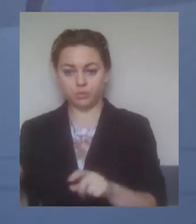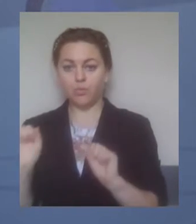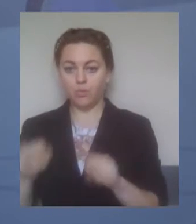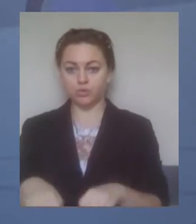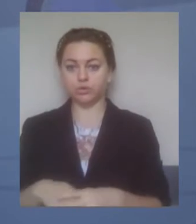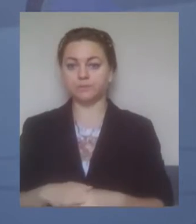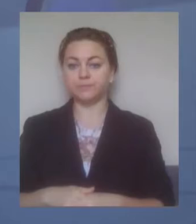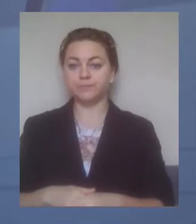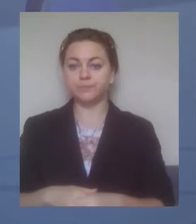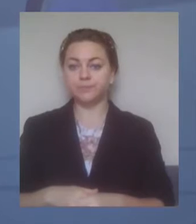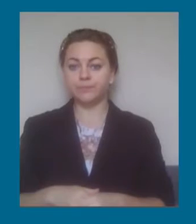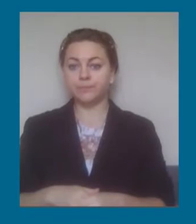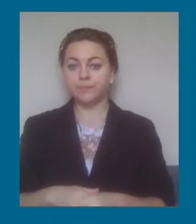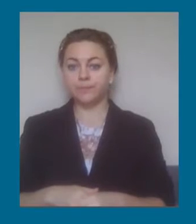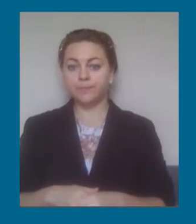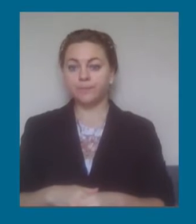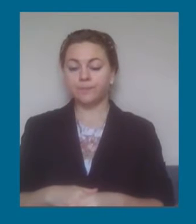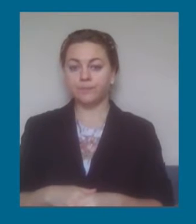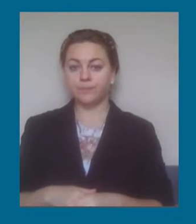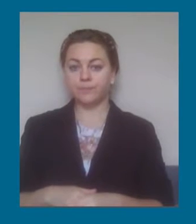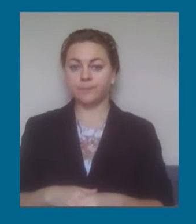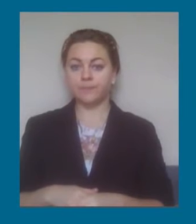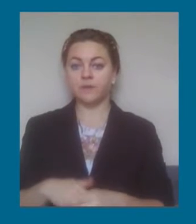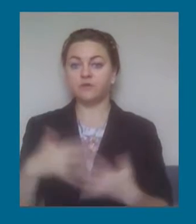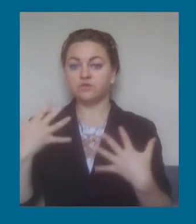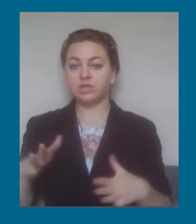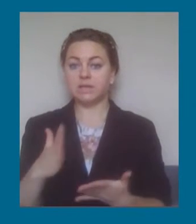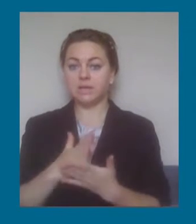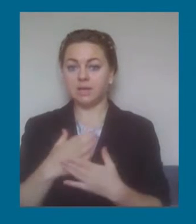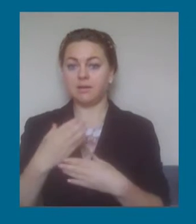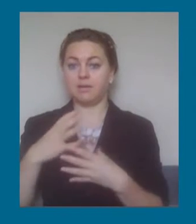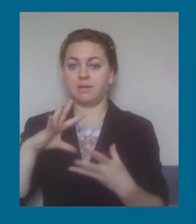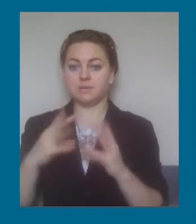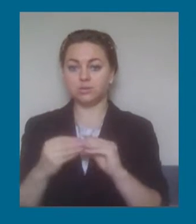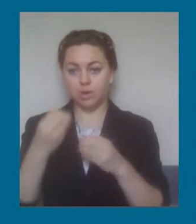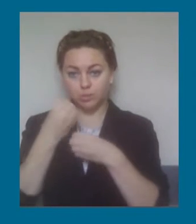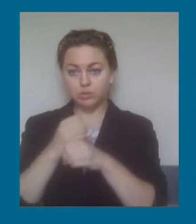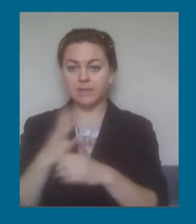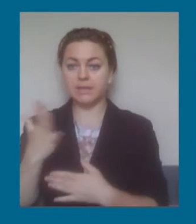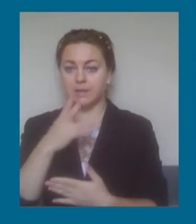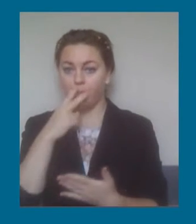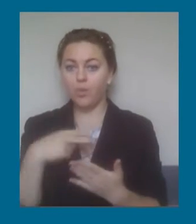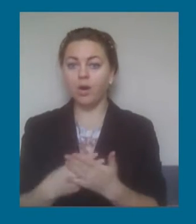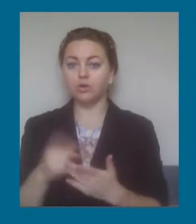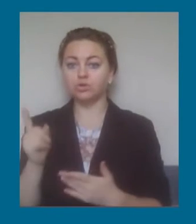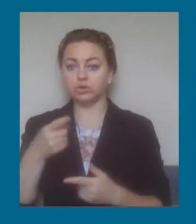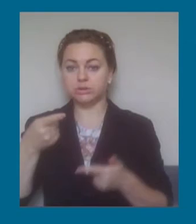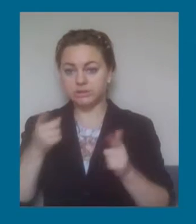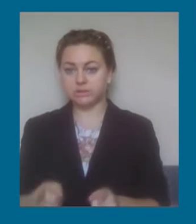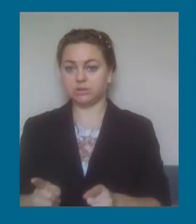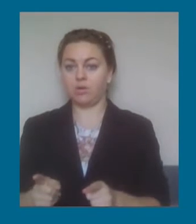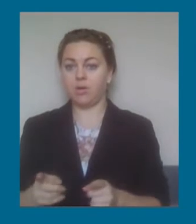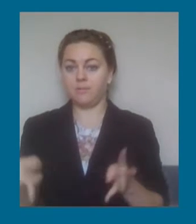складах лабораторних центрів області. Вже є результати досліджень, які показують, дійсно такий мікс різних вакцин, він є